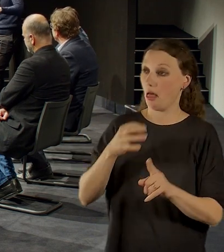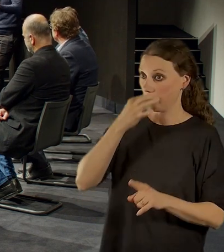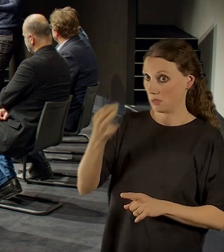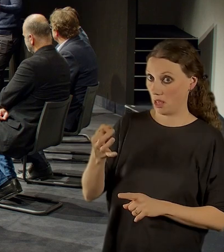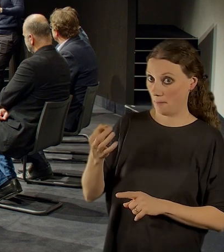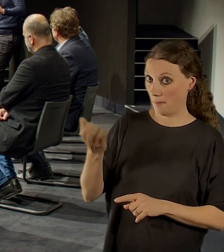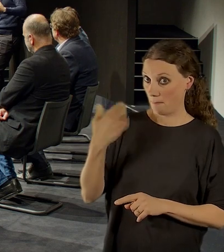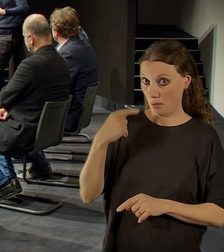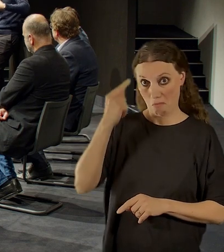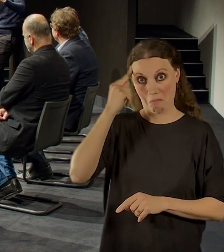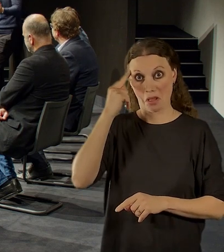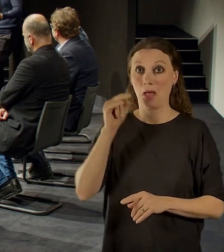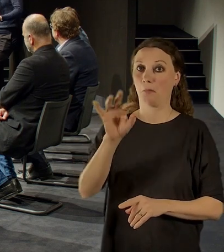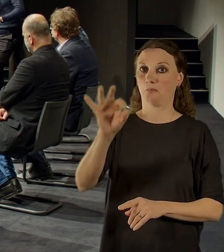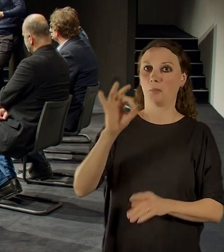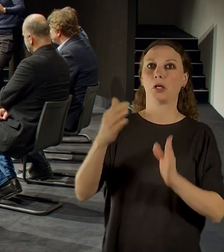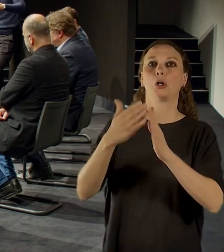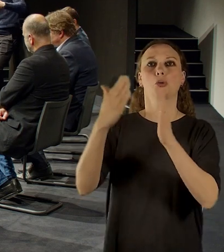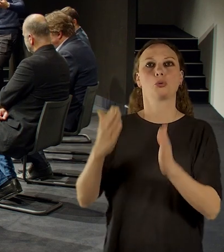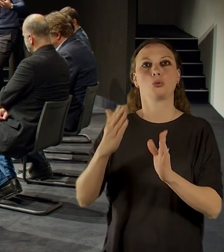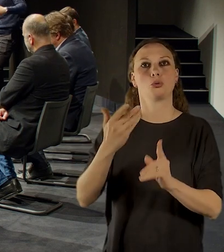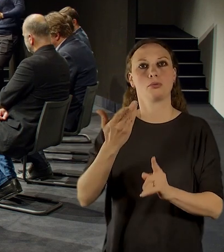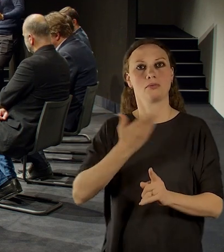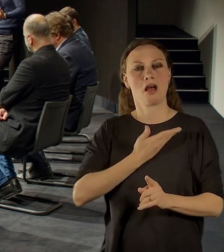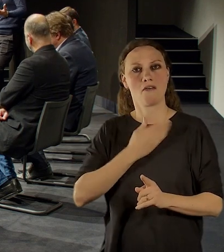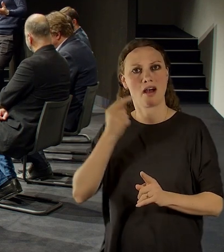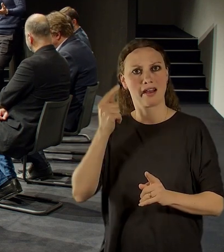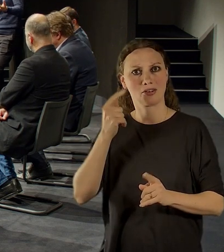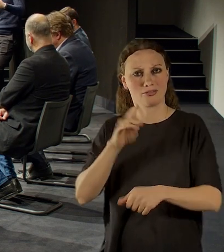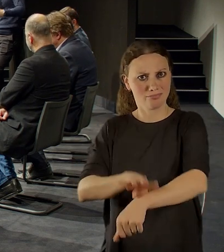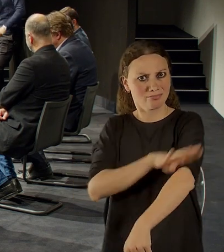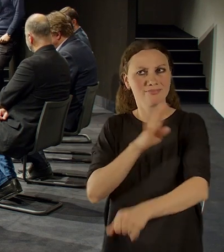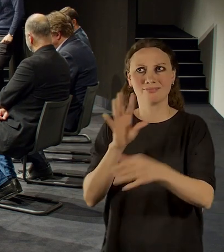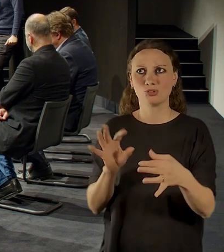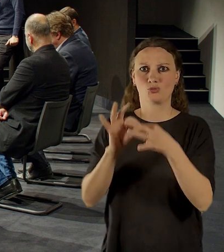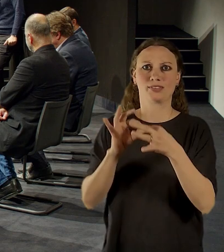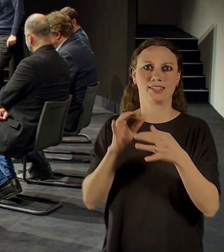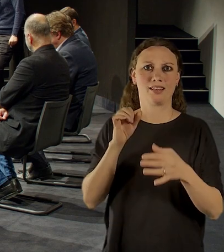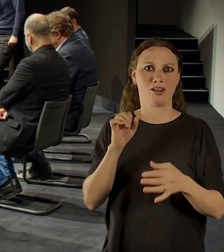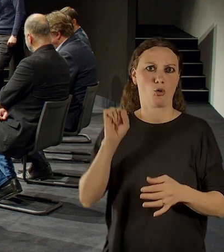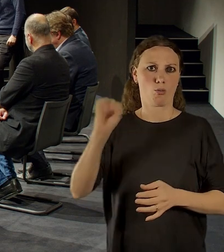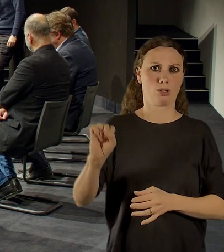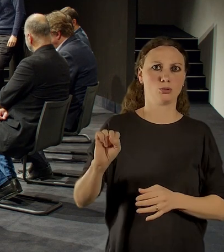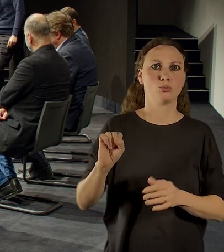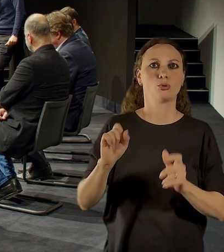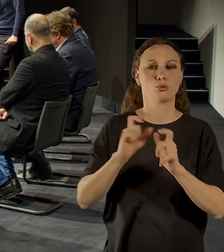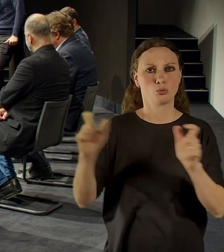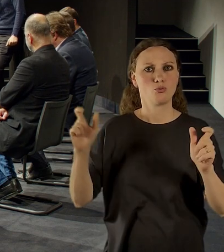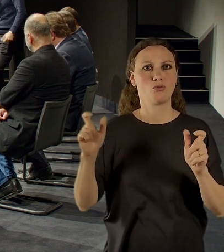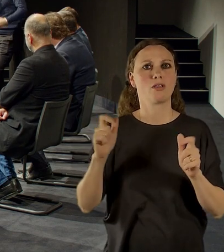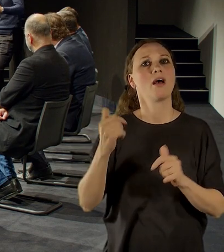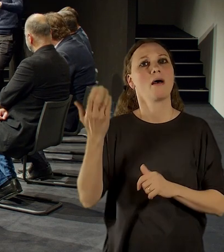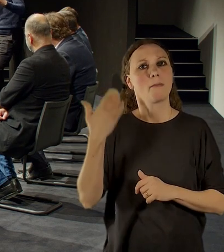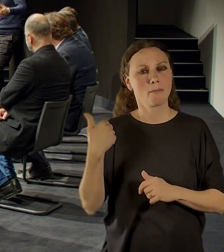symbolikou, že byste si vybrali dům, který evokuje to období nebo jeden z těch režimů, protože federální schromáždění je s tou dobou nějakým způsobem